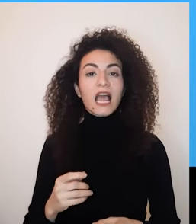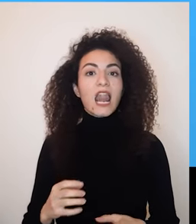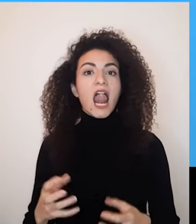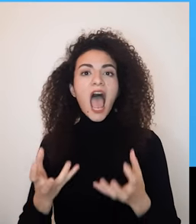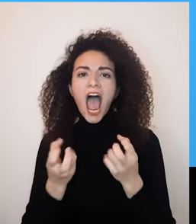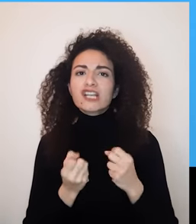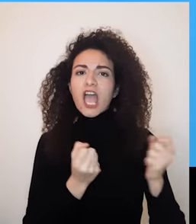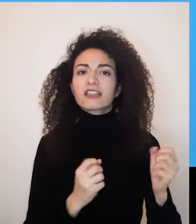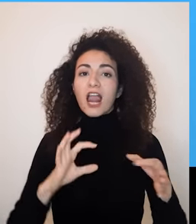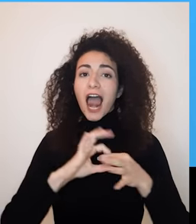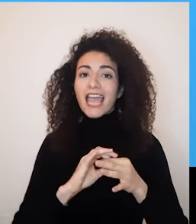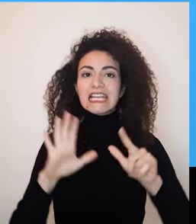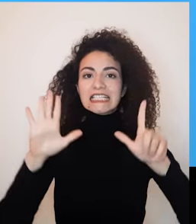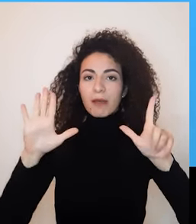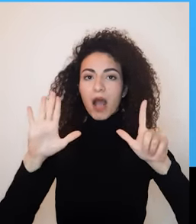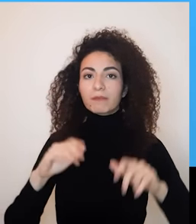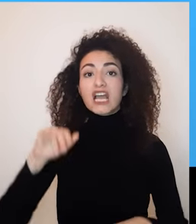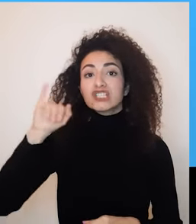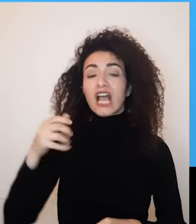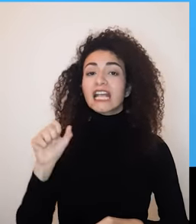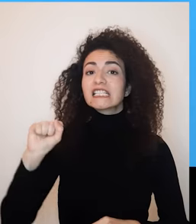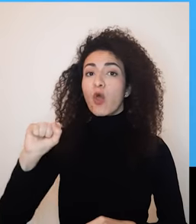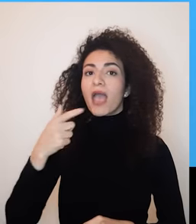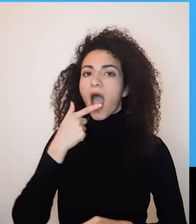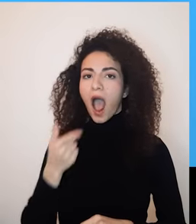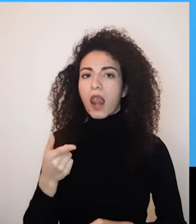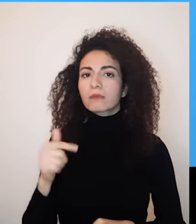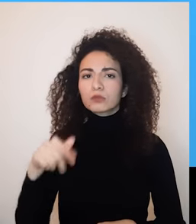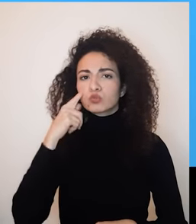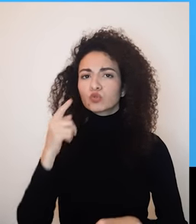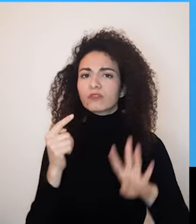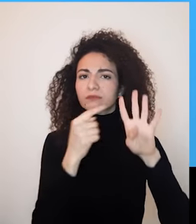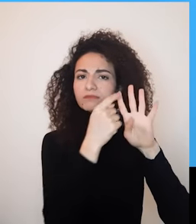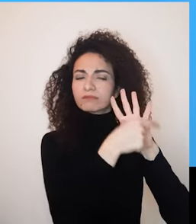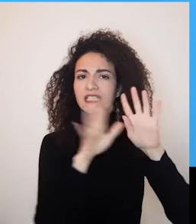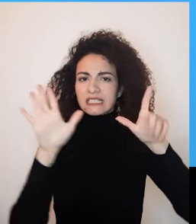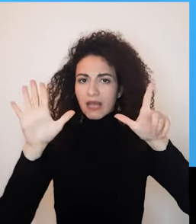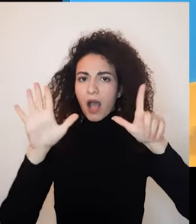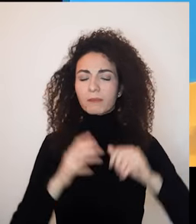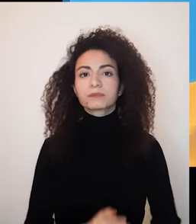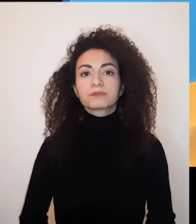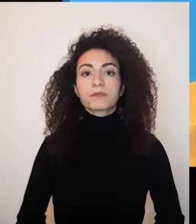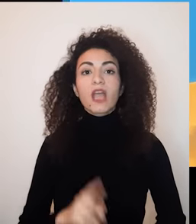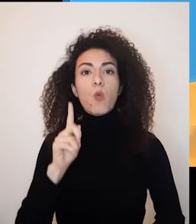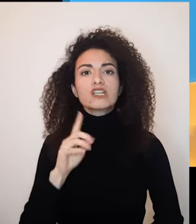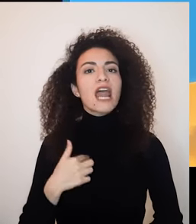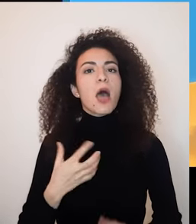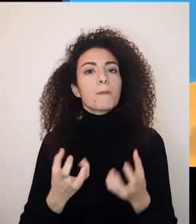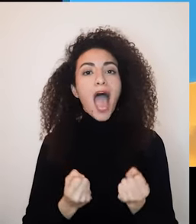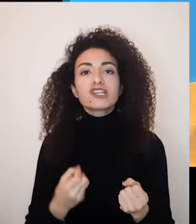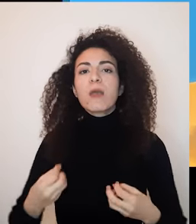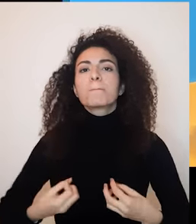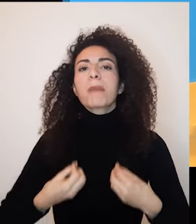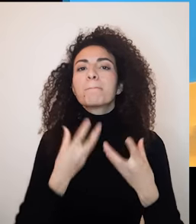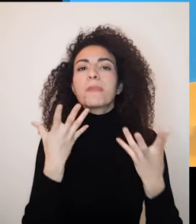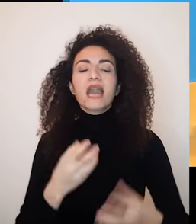الانتباه للحاجات العلاقية سبعة وهي المدرسة التالية اللي تحدث عننا جاكسا لومي ورح نستعرضها بهذا النقاط أولاً الحاجة